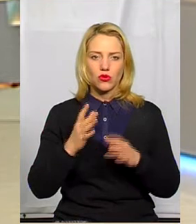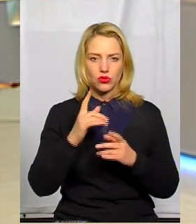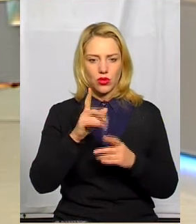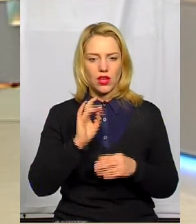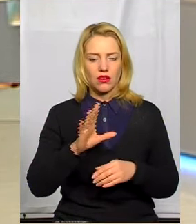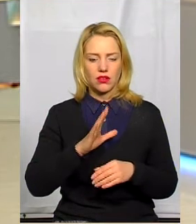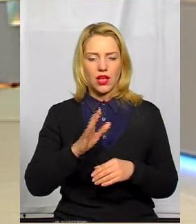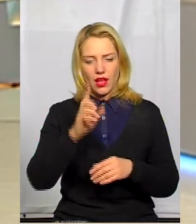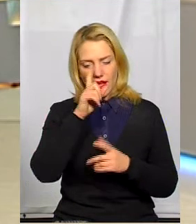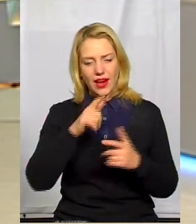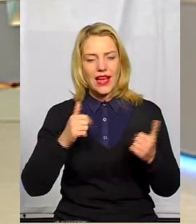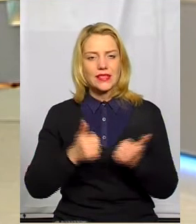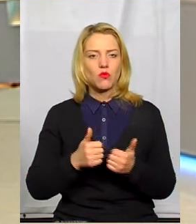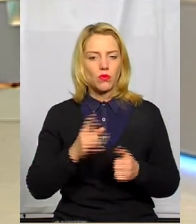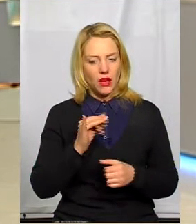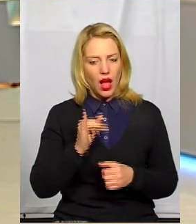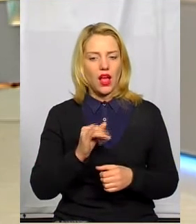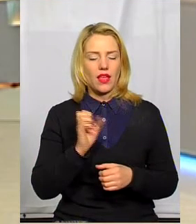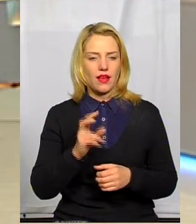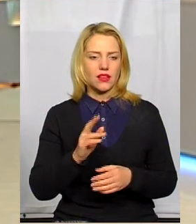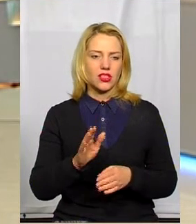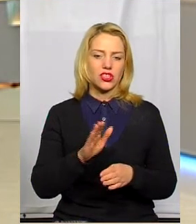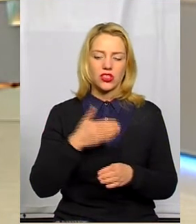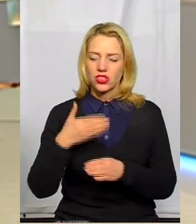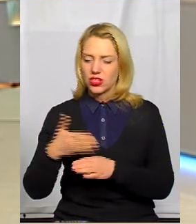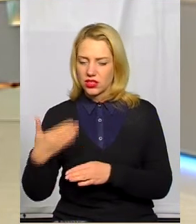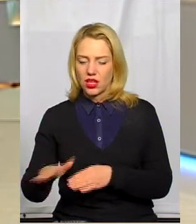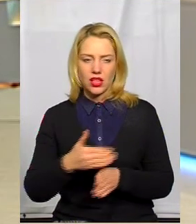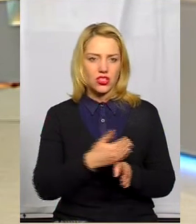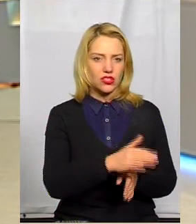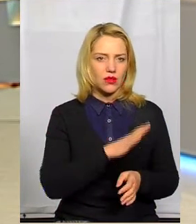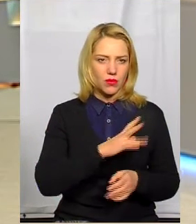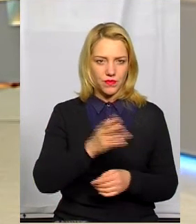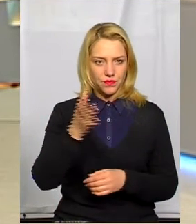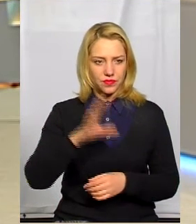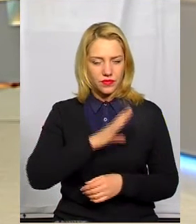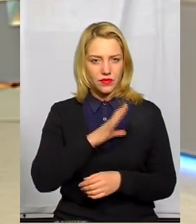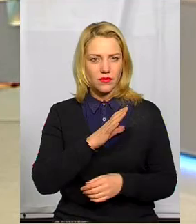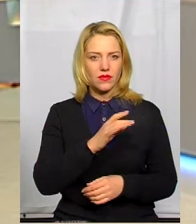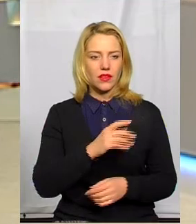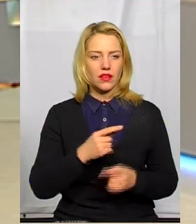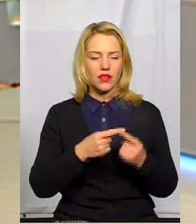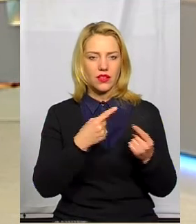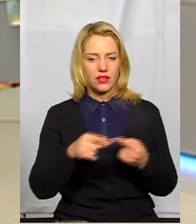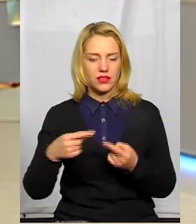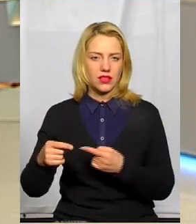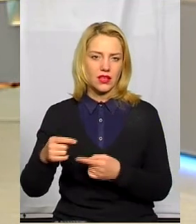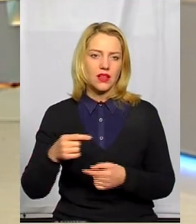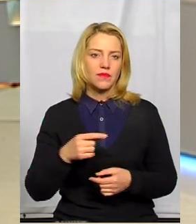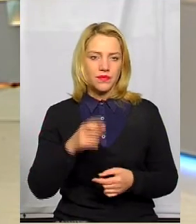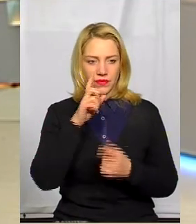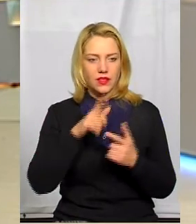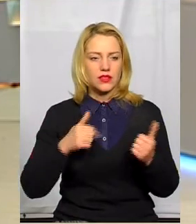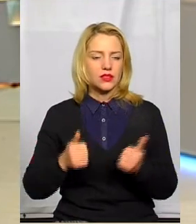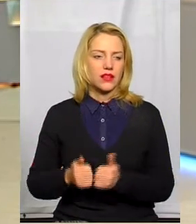історично мали бути разом, проте з плином часу їх розділили, з плином часу та умов. Пане Микола, ви із 80-х,